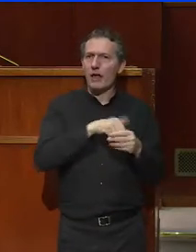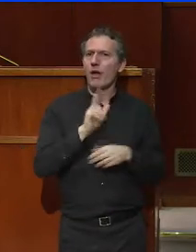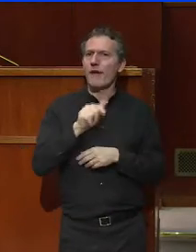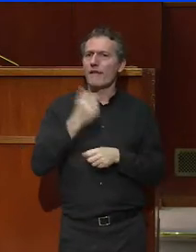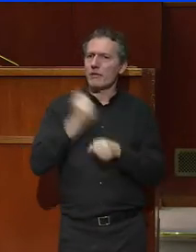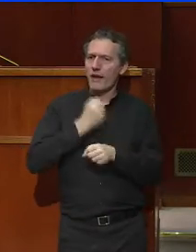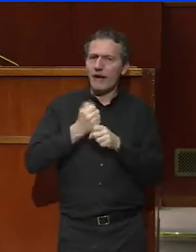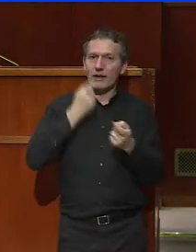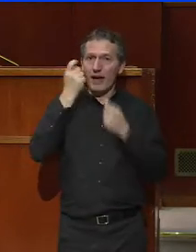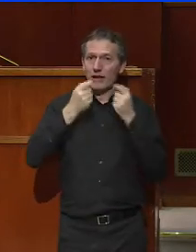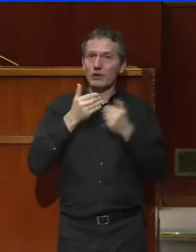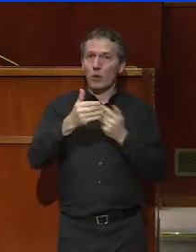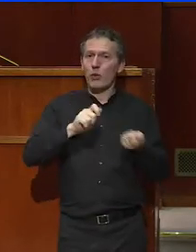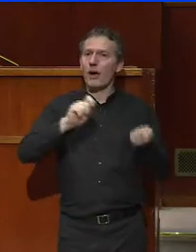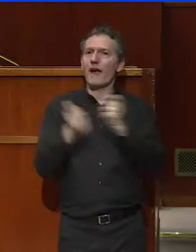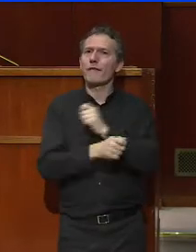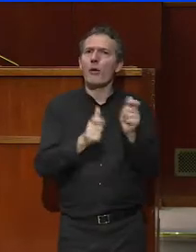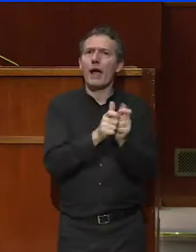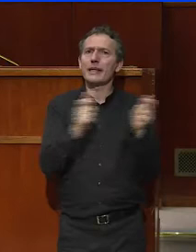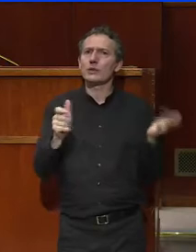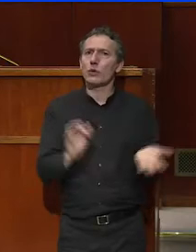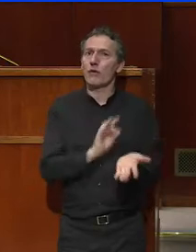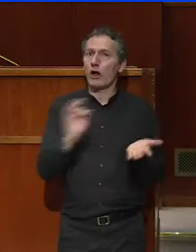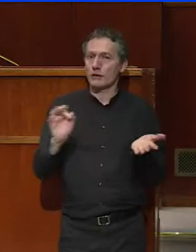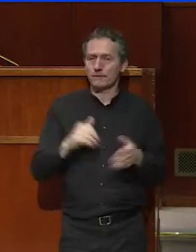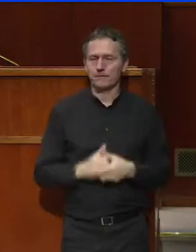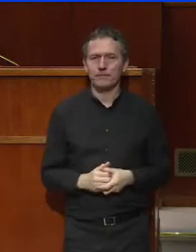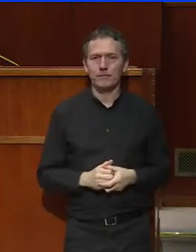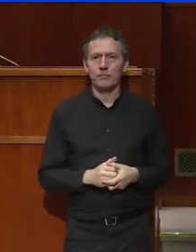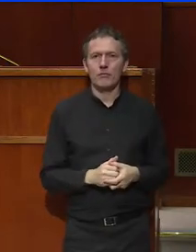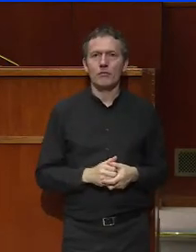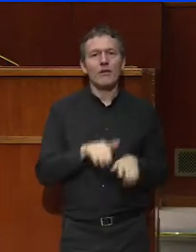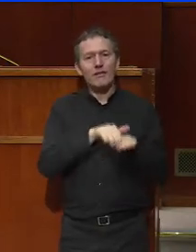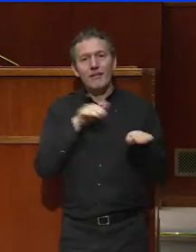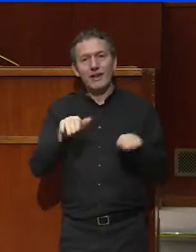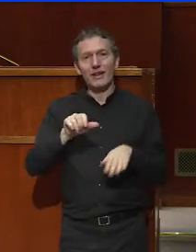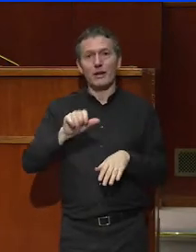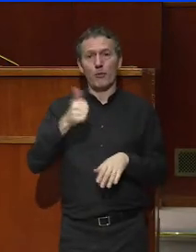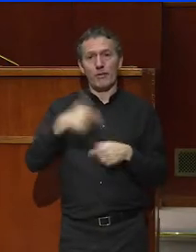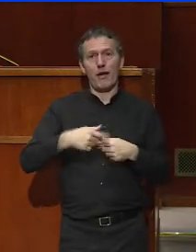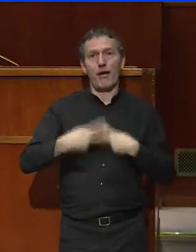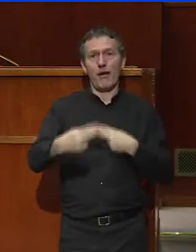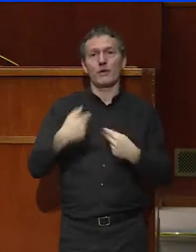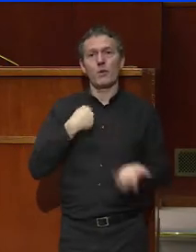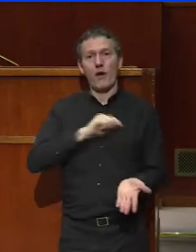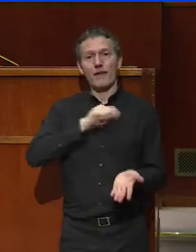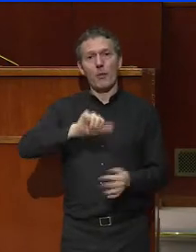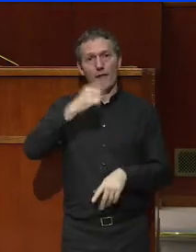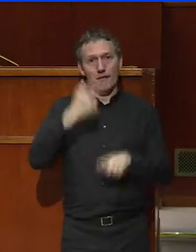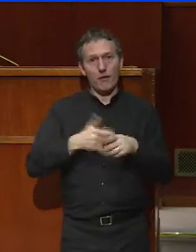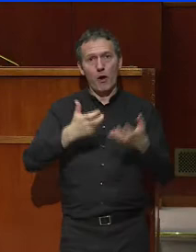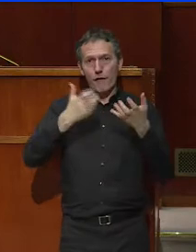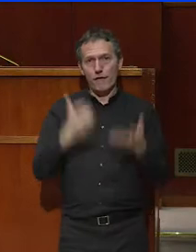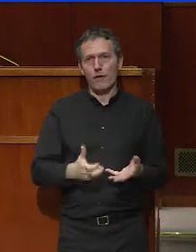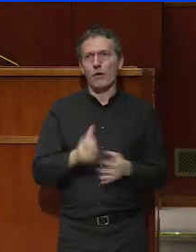conduire les travaux sur ces réformes institutionnelles. Et de mon côté, l'occasion de cette première venue ici, je souhaitais avant